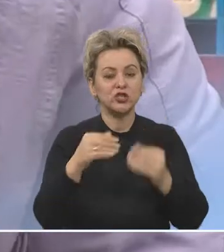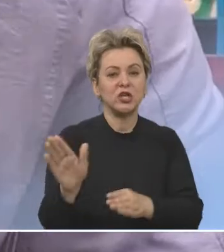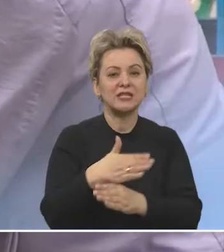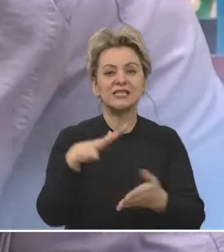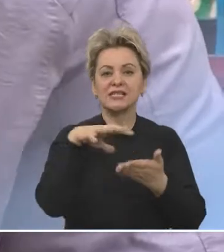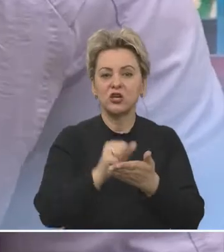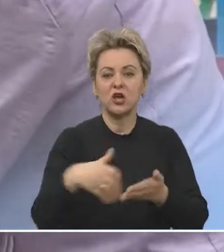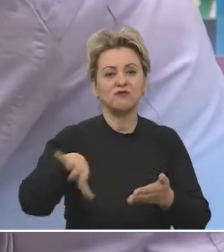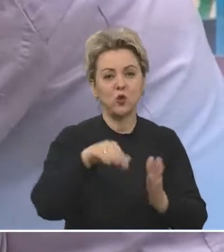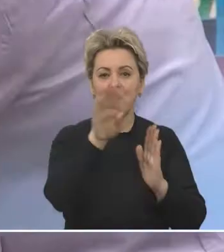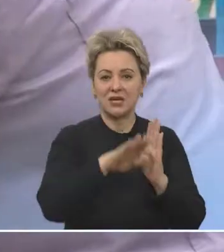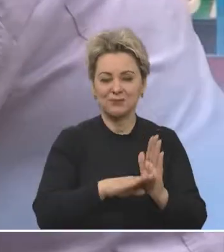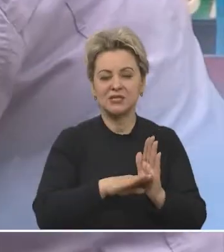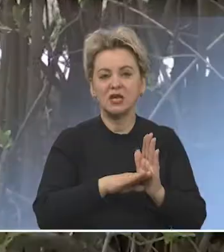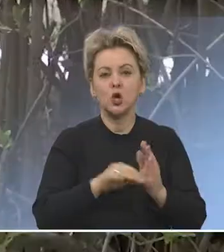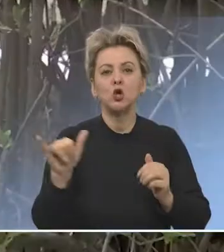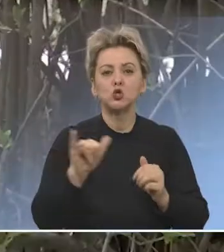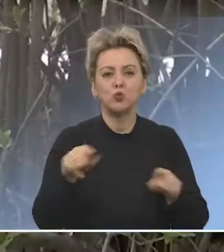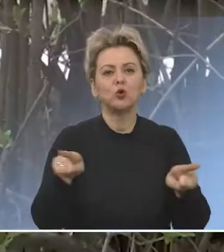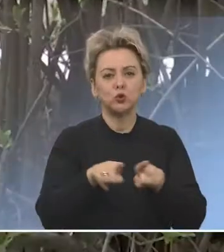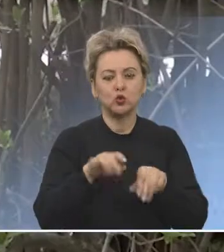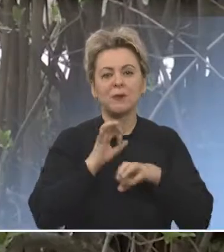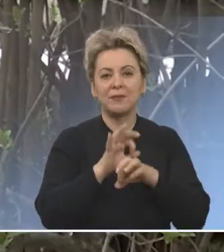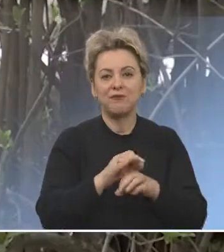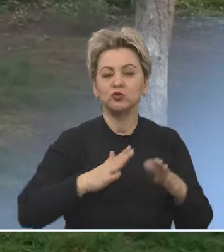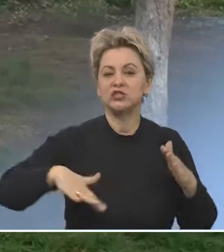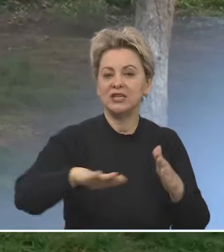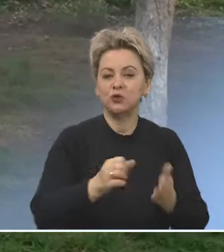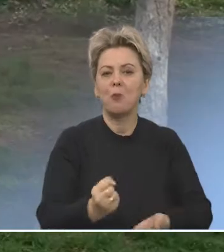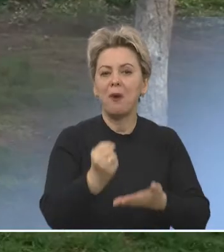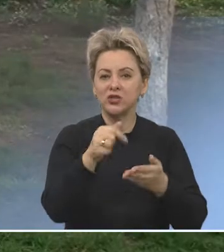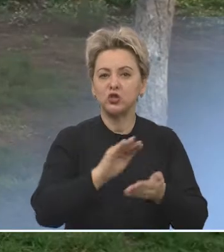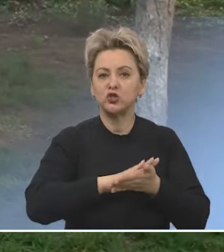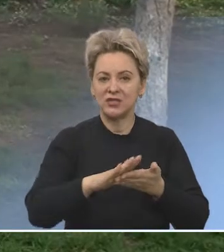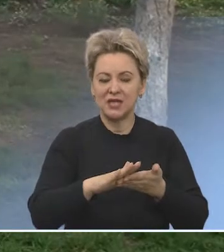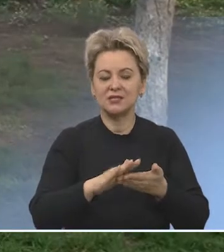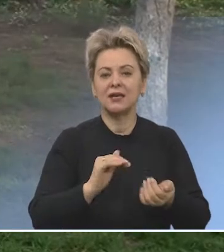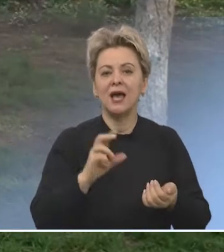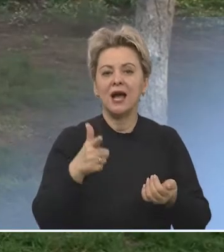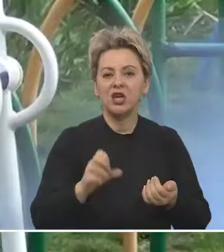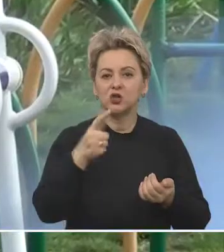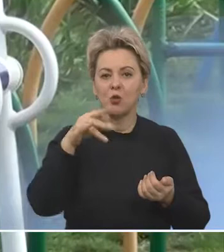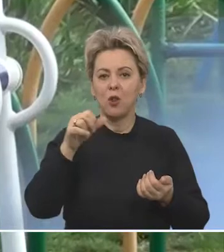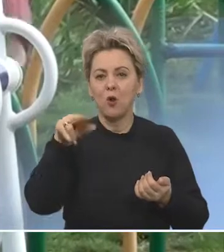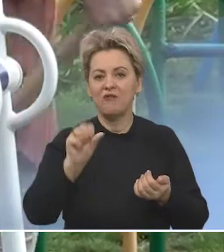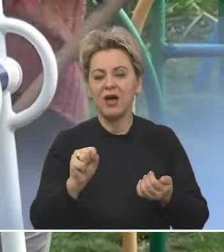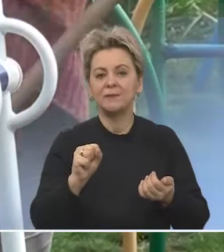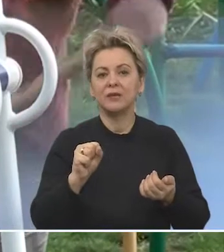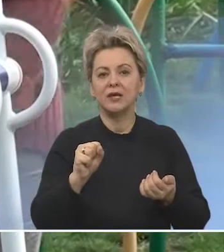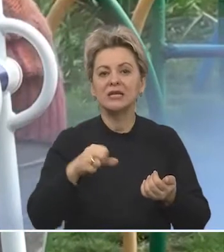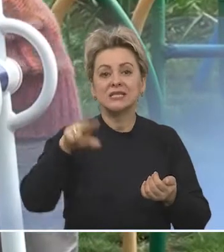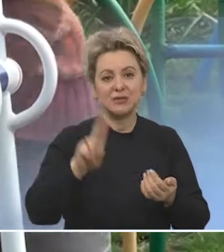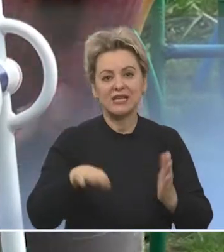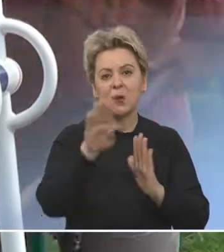Ежедневные прогулки, занятия, все по расписанию. Субботники тоже проводят. Территорию поддерживают в чистоте. Галина Соколова,